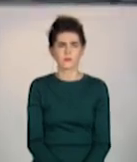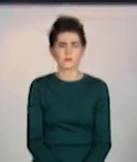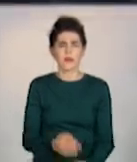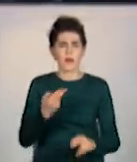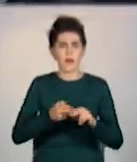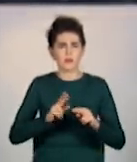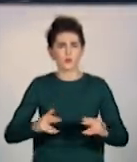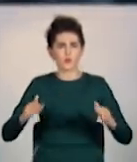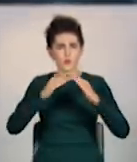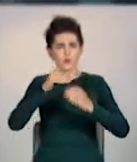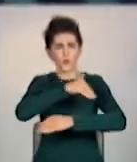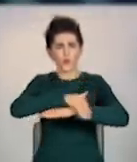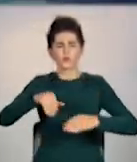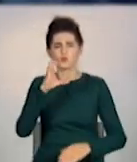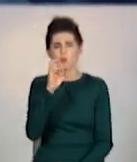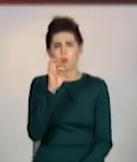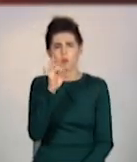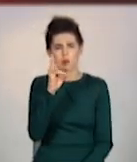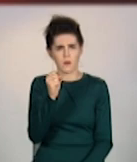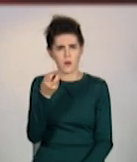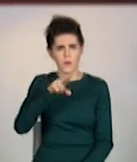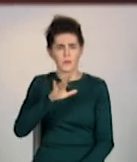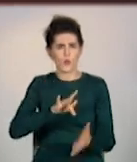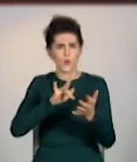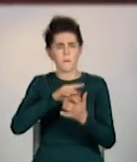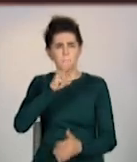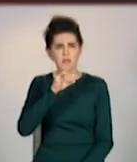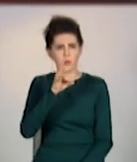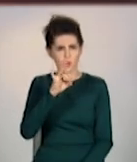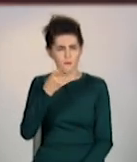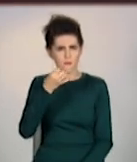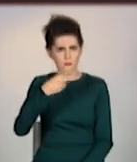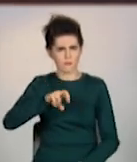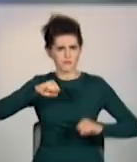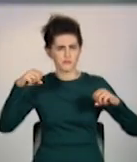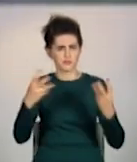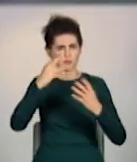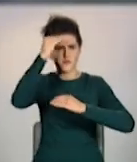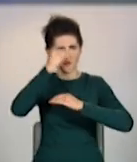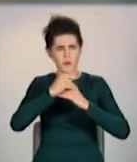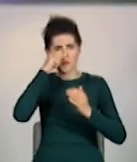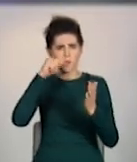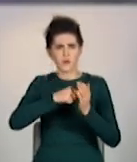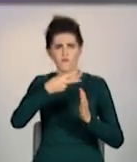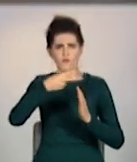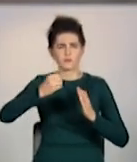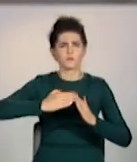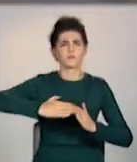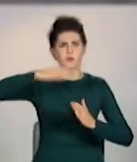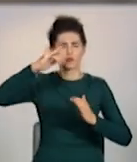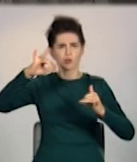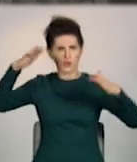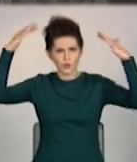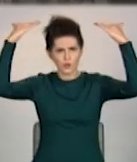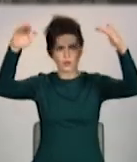Будівля на вулиці Соборній у Мирнограді зайнялася надвечір. Полум'я за лічені хвилини охопило два поверхи та дах приміщення.